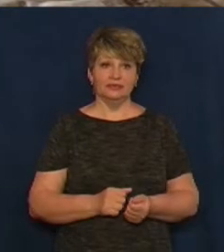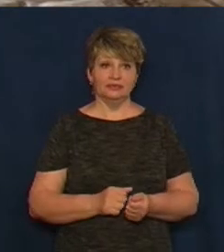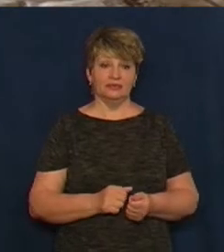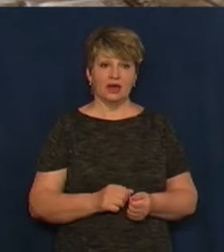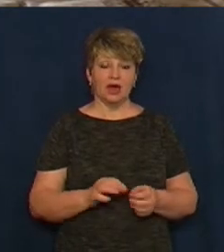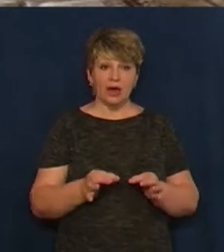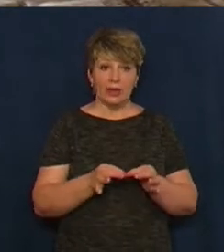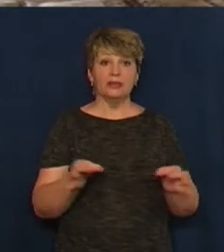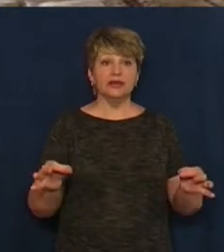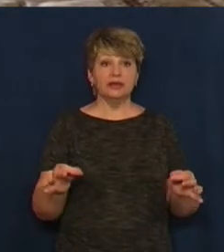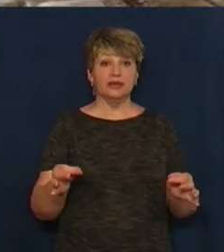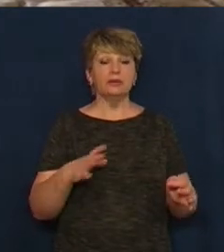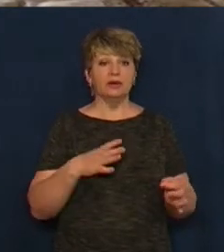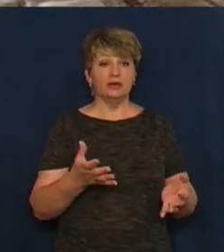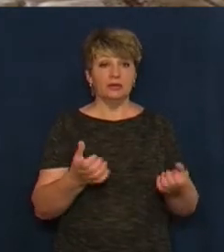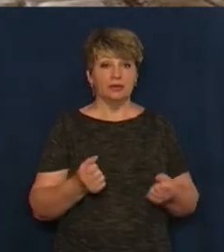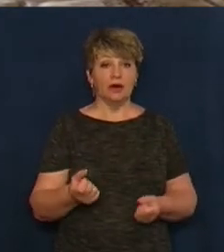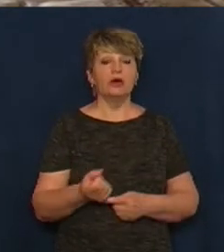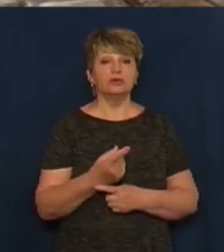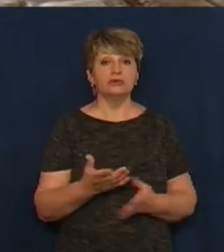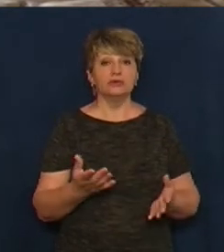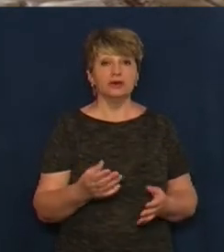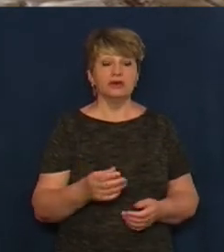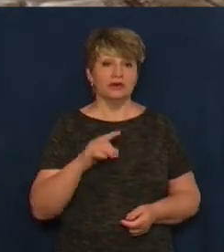знаєте звідки? Ні. Із сорочок.